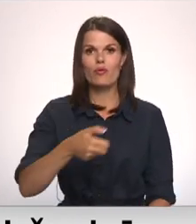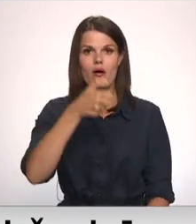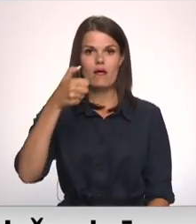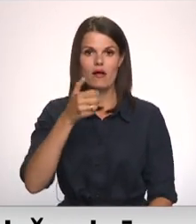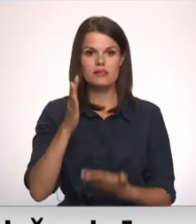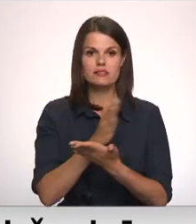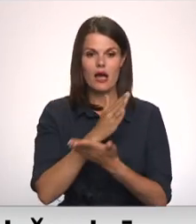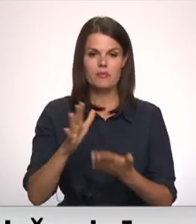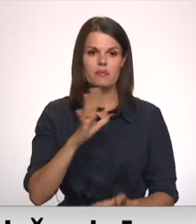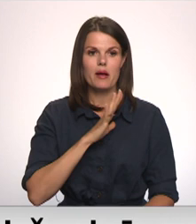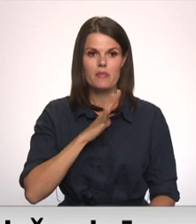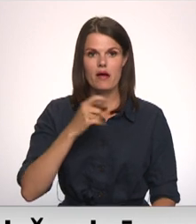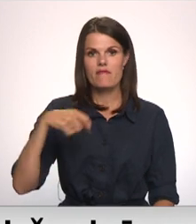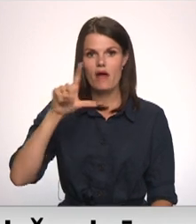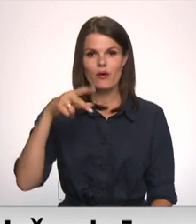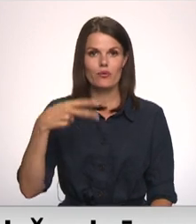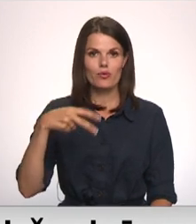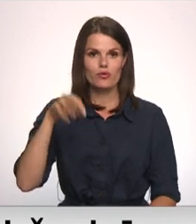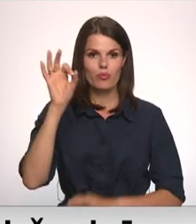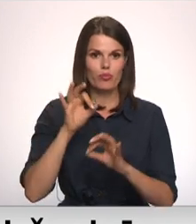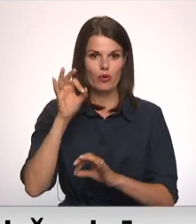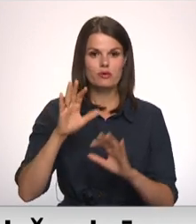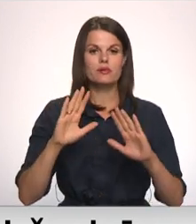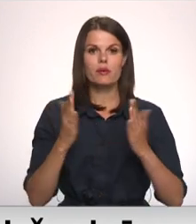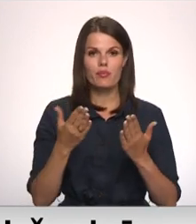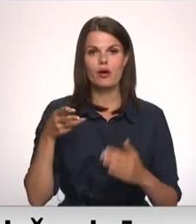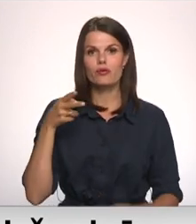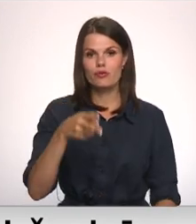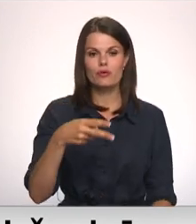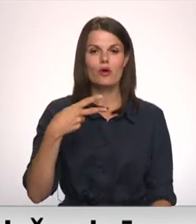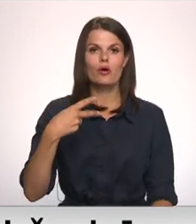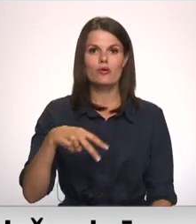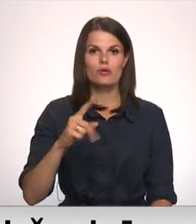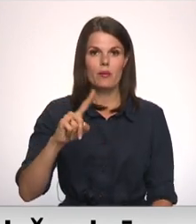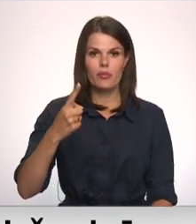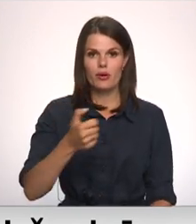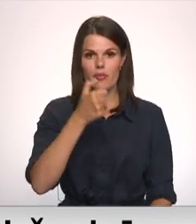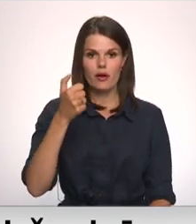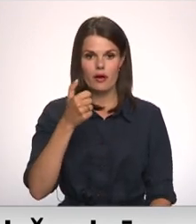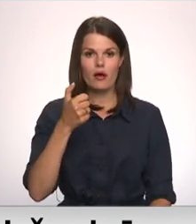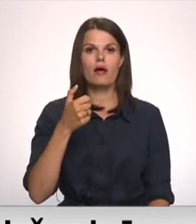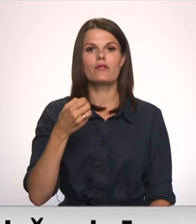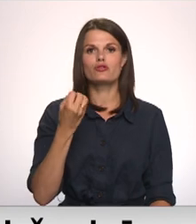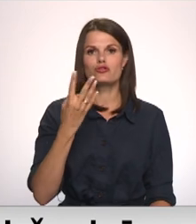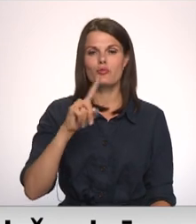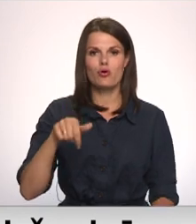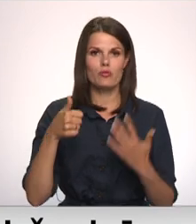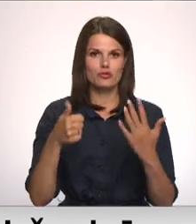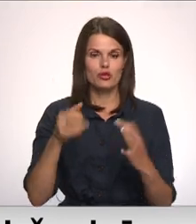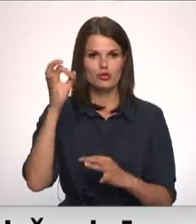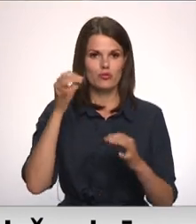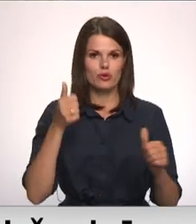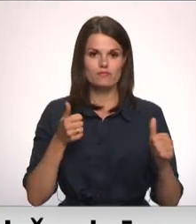gadā atšķirība bija lielāka par 20%, tad 2021. gadā 14,6%.